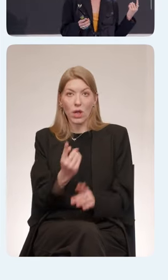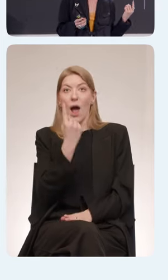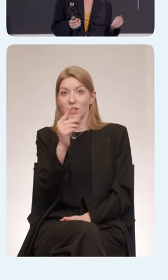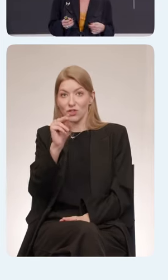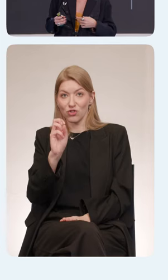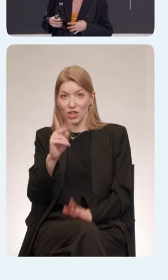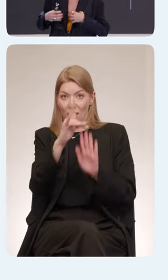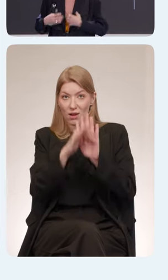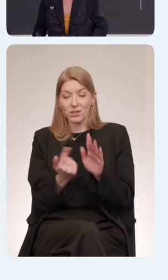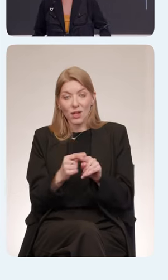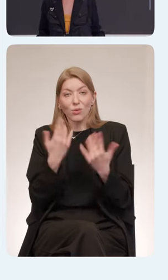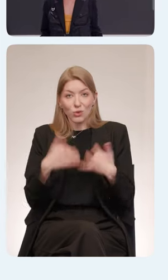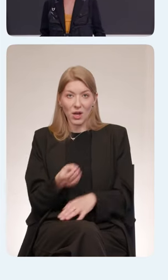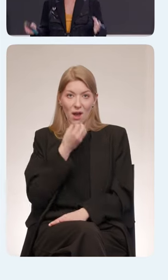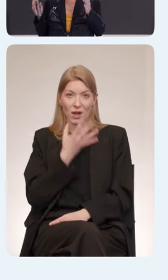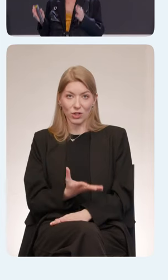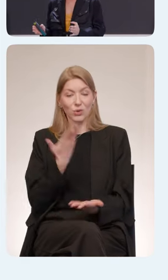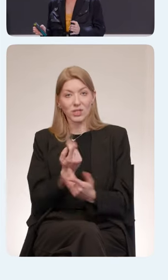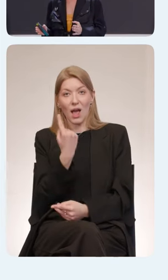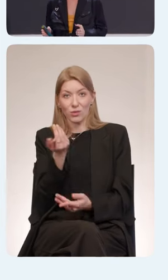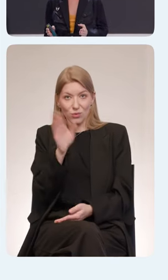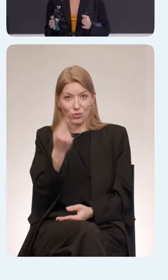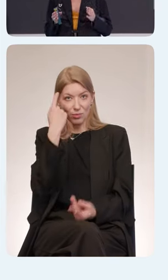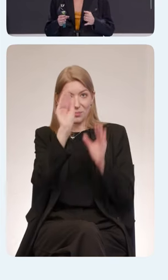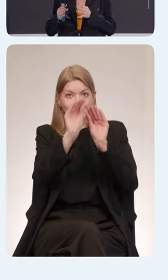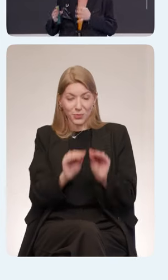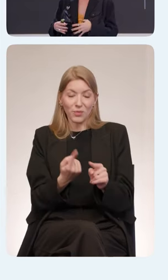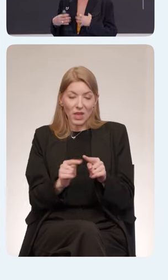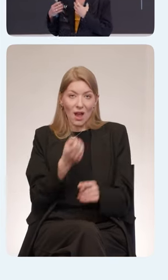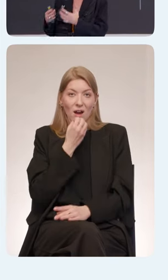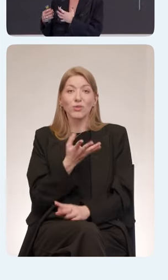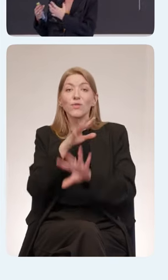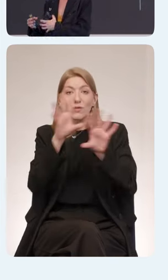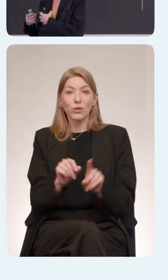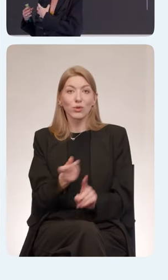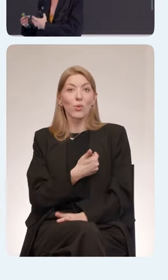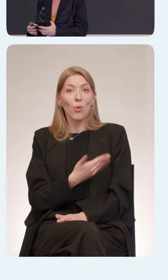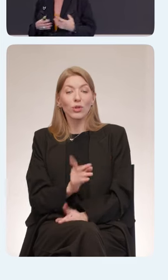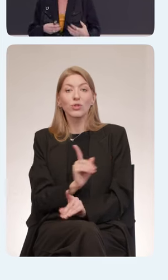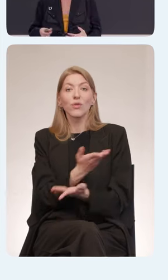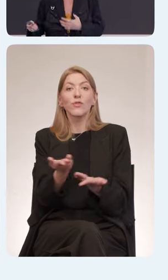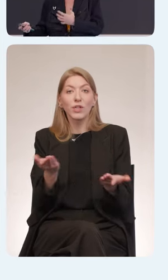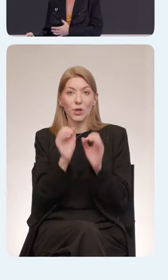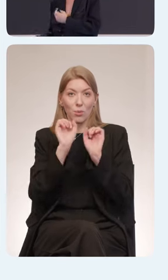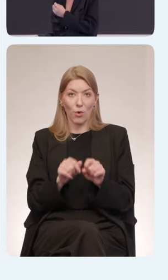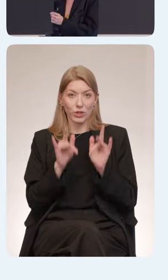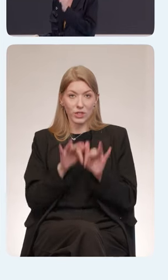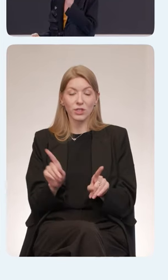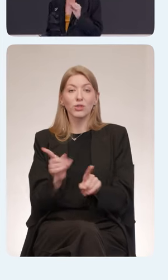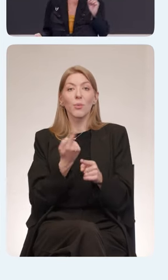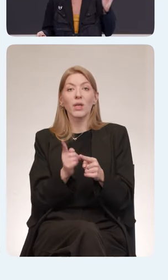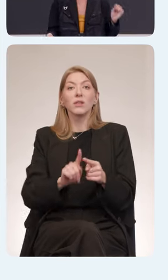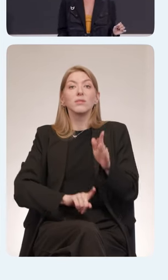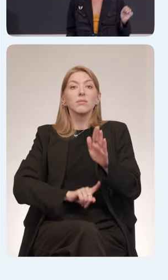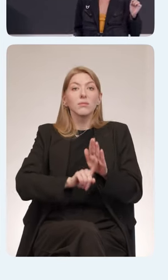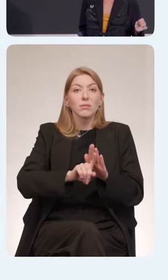уже хорошо. Хотя бы небольшой X-ревью уже хорошо. Все, что угодно, что вы можете сделать для того, чтобы это работало